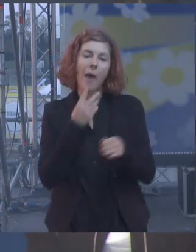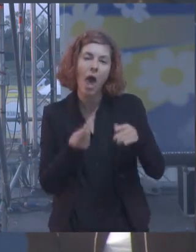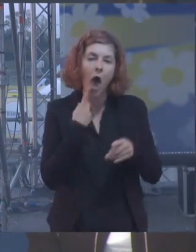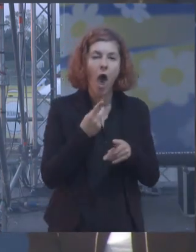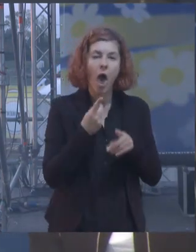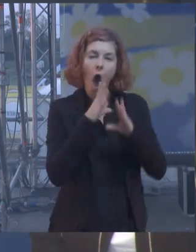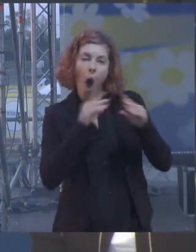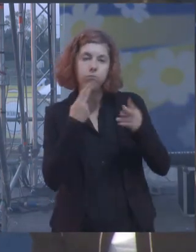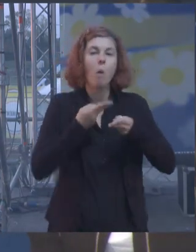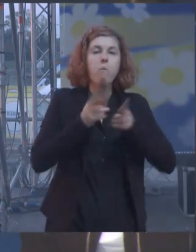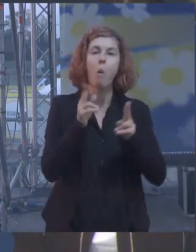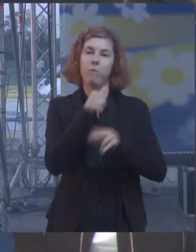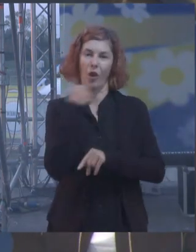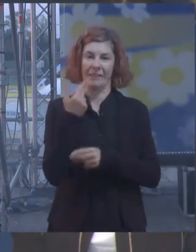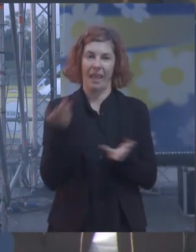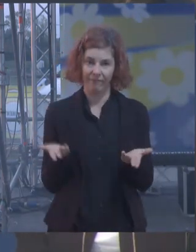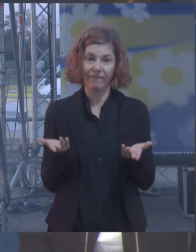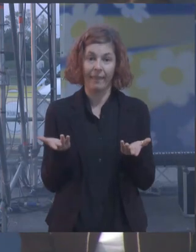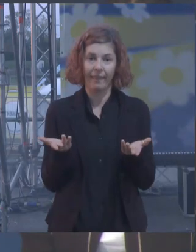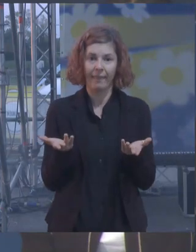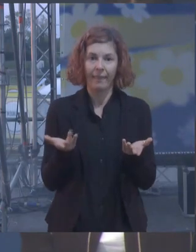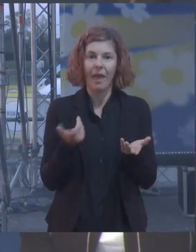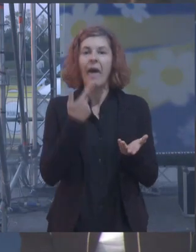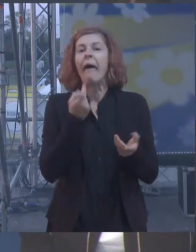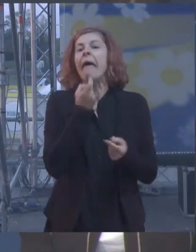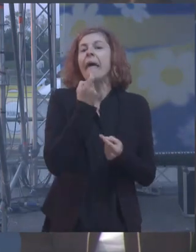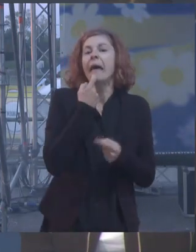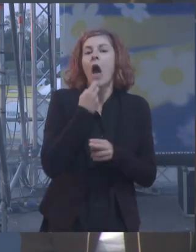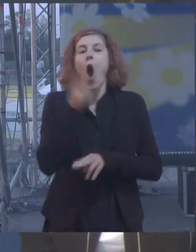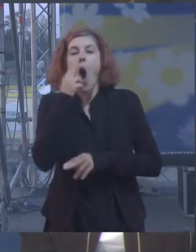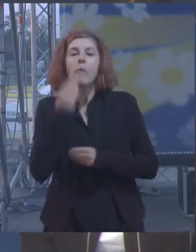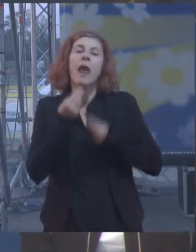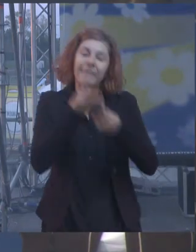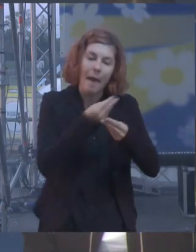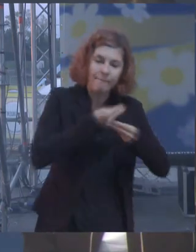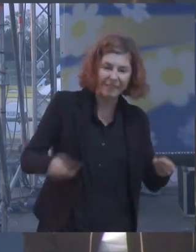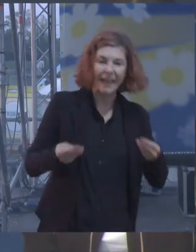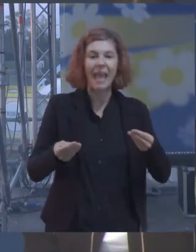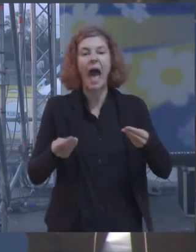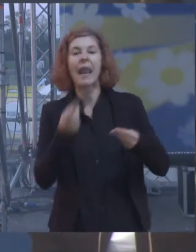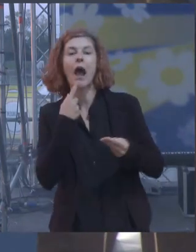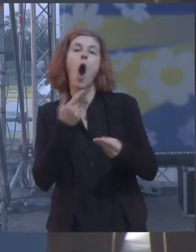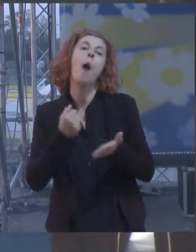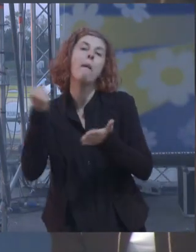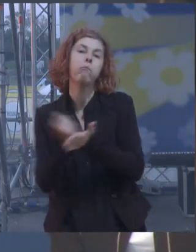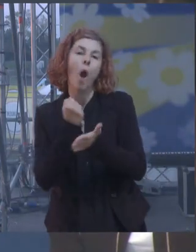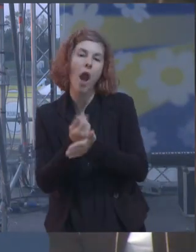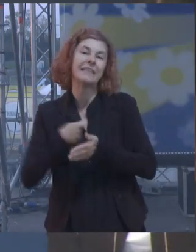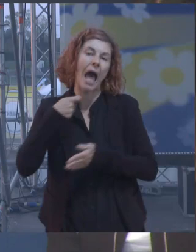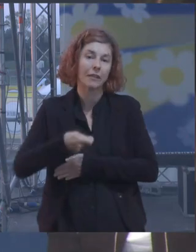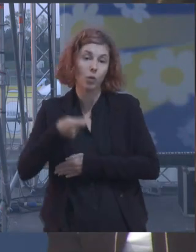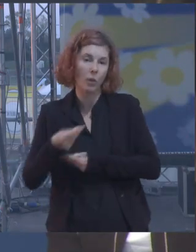dove il comune ci mette il materiale e la polizza assicurativa e il cittadino presta la sua opera volontaria per pulire un giarnino